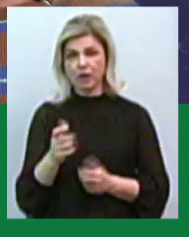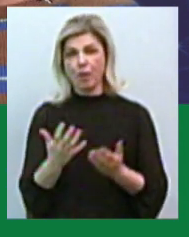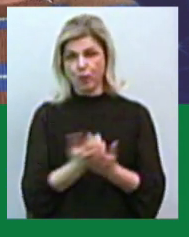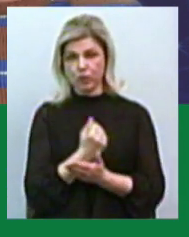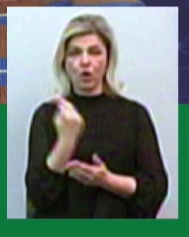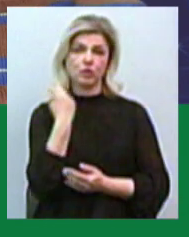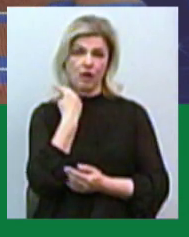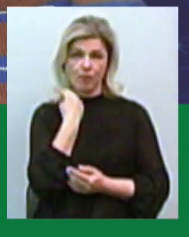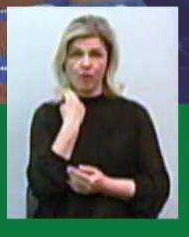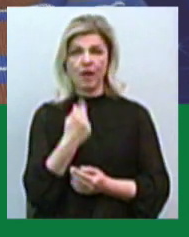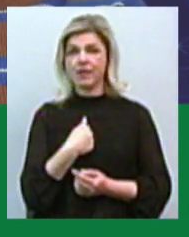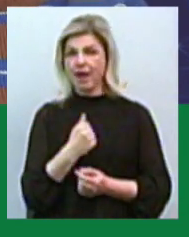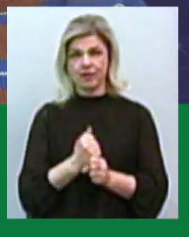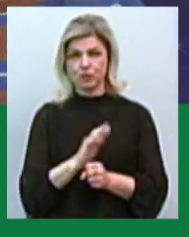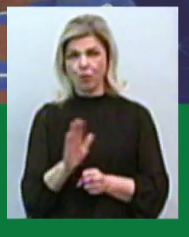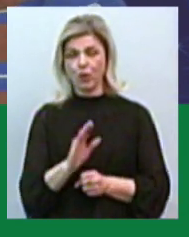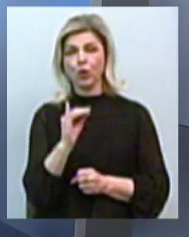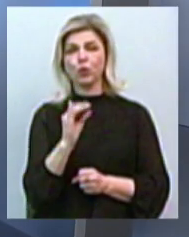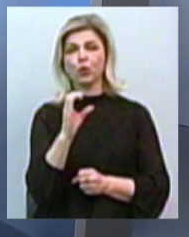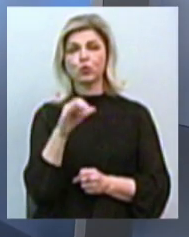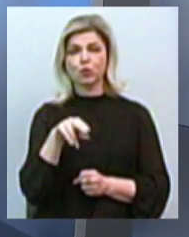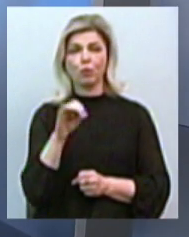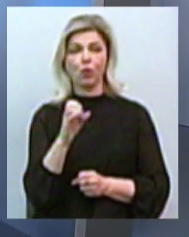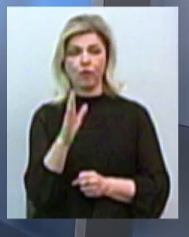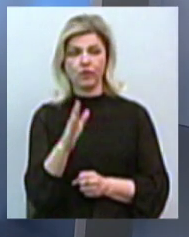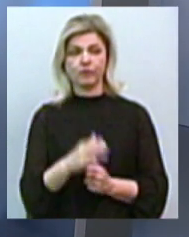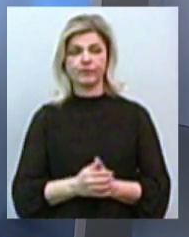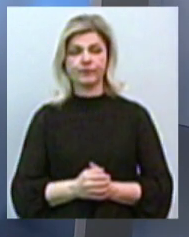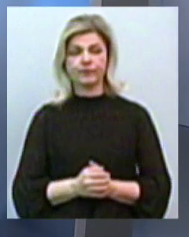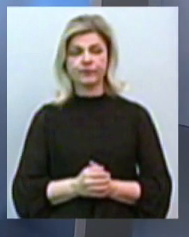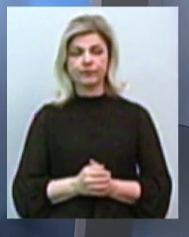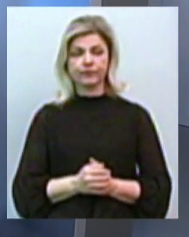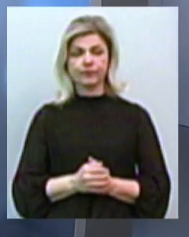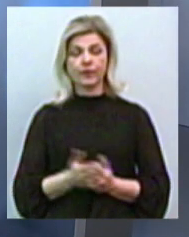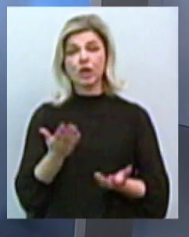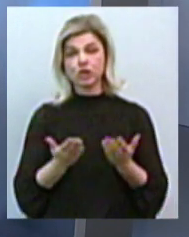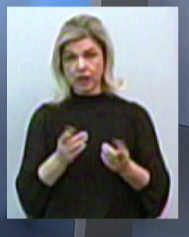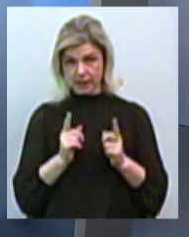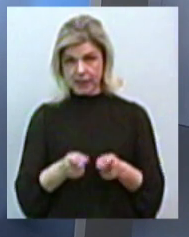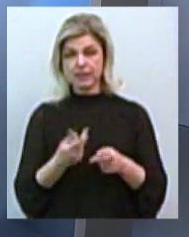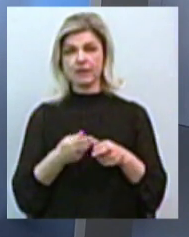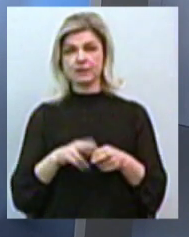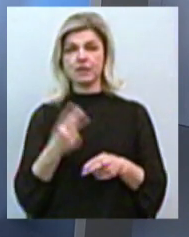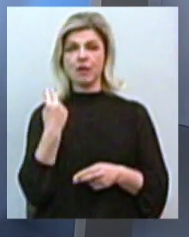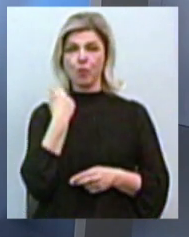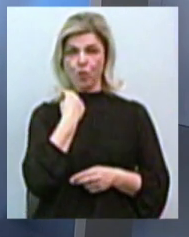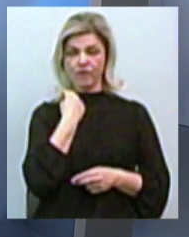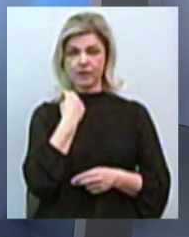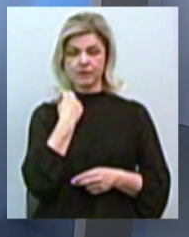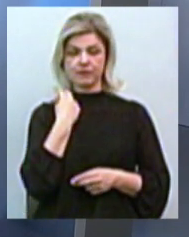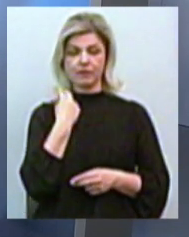Юсуфом. Чи є на сьогодні ця заборгованість? викупиваючи в Миколаїві, до речі. Чи дійсно сьогодні ця заборгованість